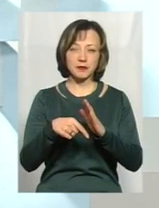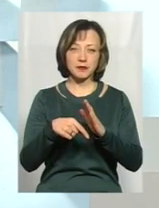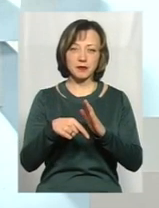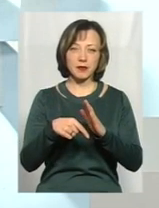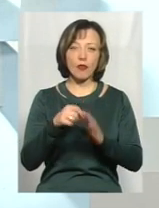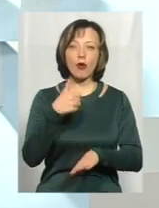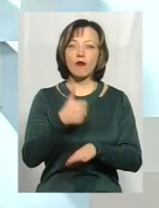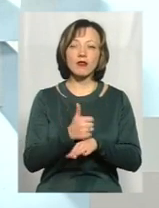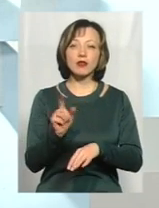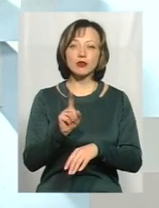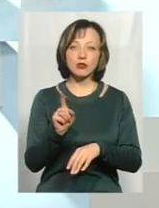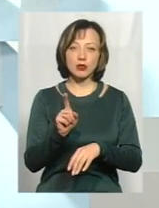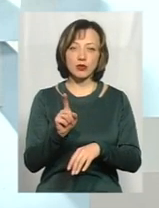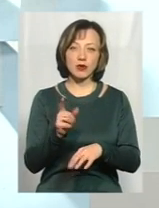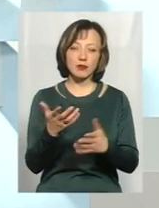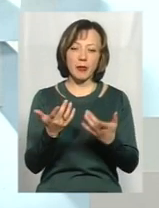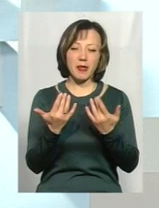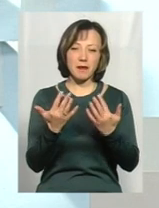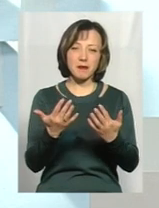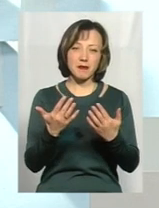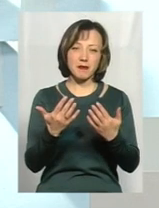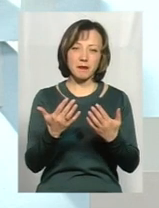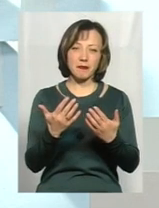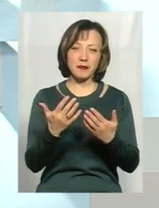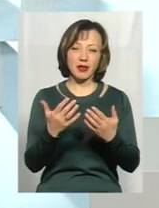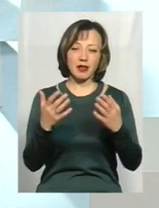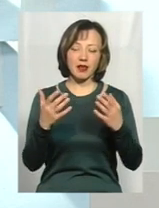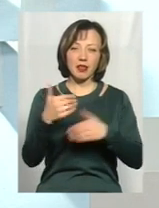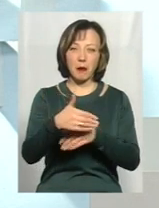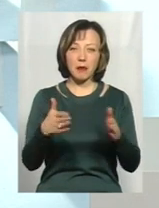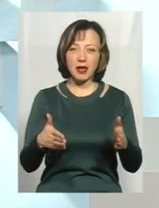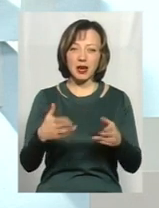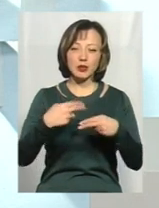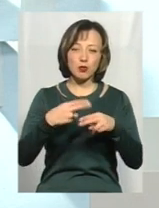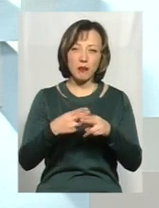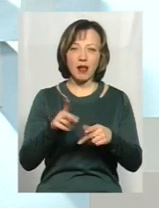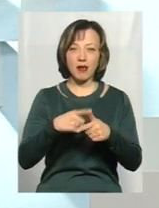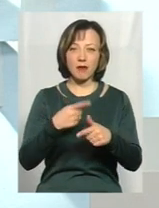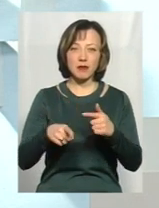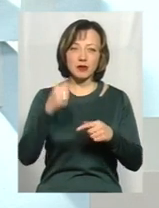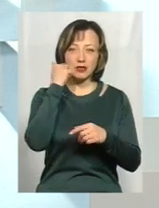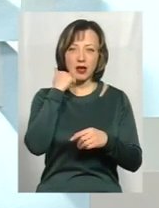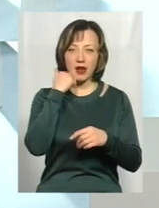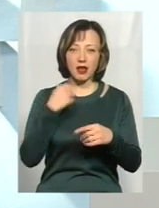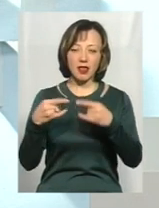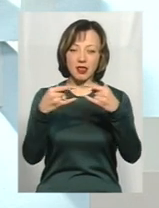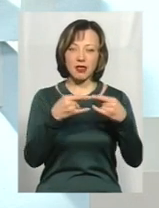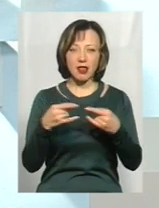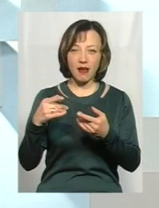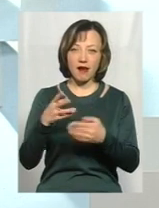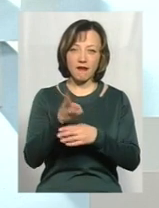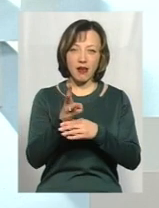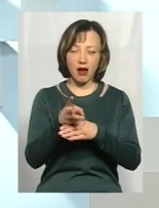чи набір інструменту, чи домкрат, чи якщо випаде якийсь старенький навігатор, або старенький